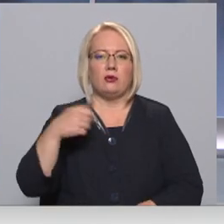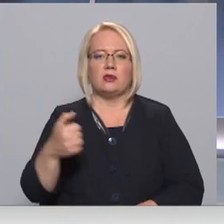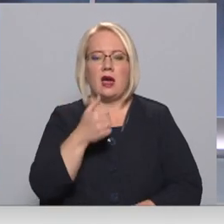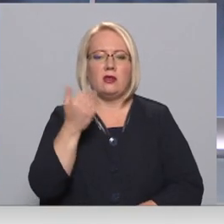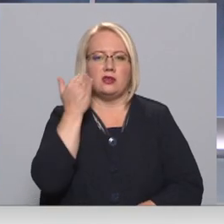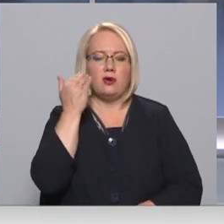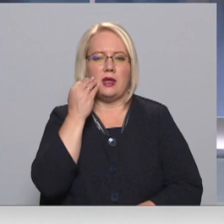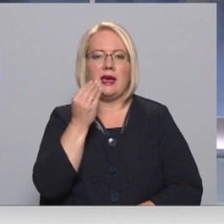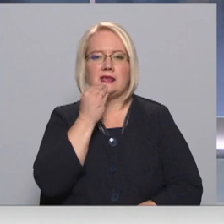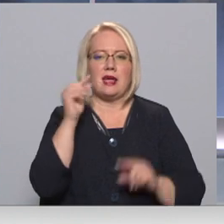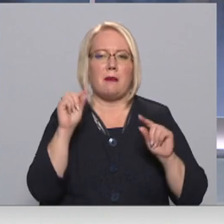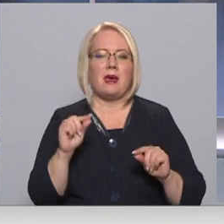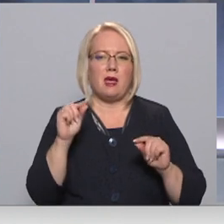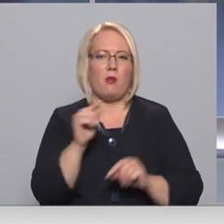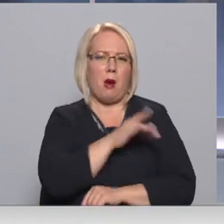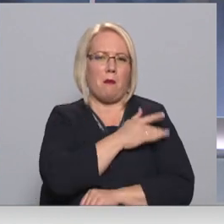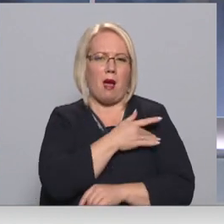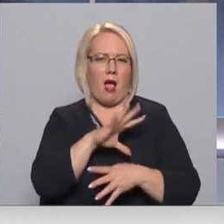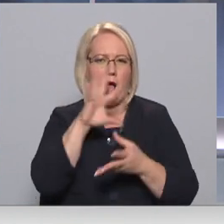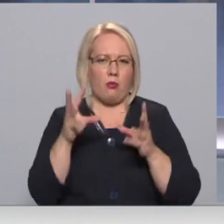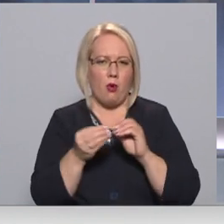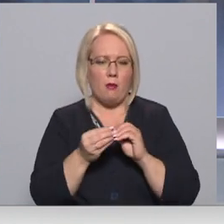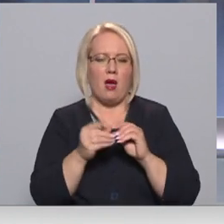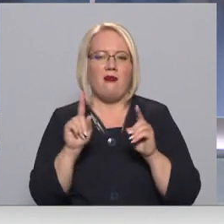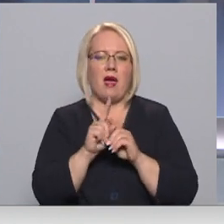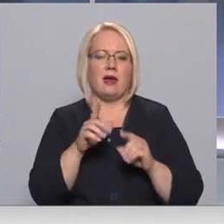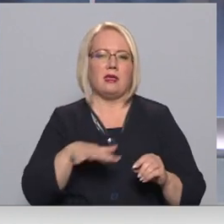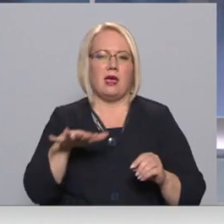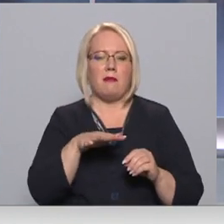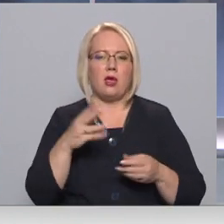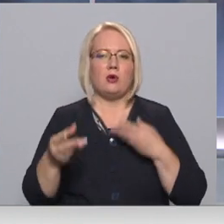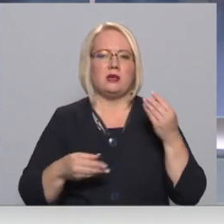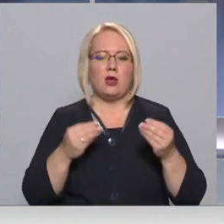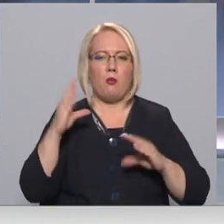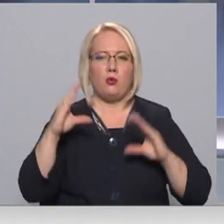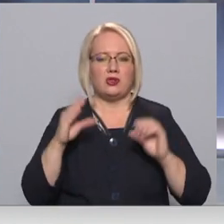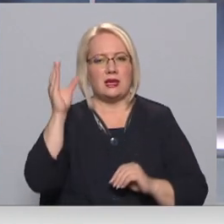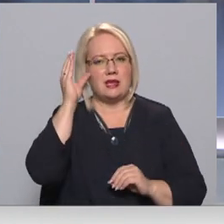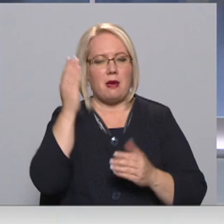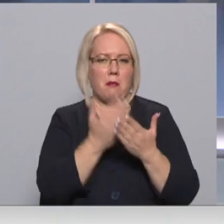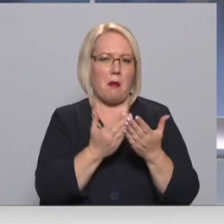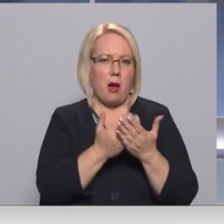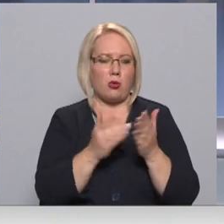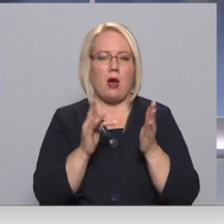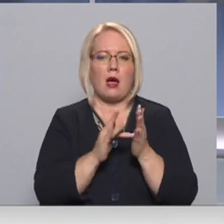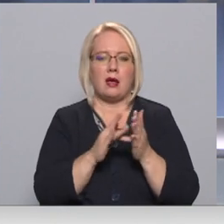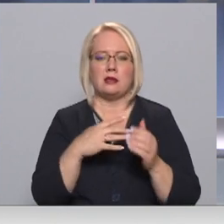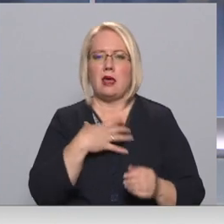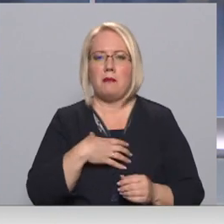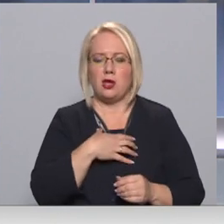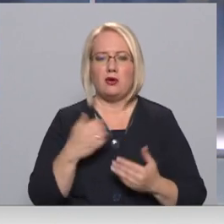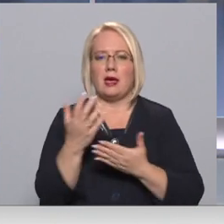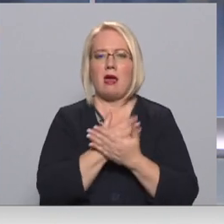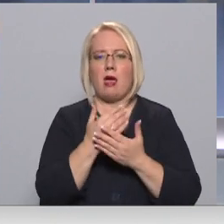sauktais iztikas minumuma grozs jeb mājas saimniecību relatīvo izdevumu budžets, kas zinātniski pamato, kāds ir nepieciešamais